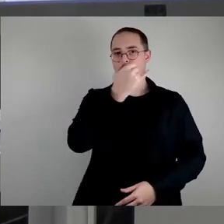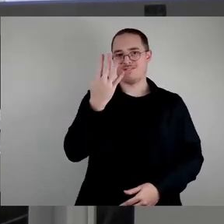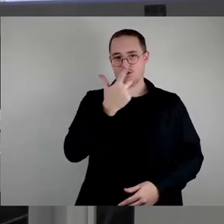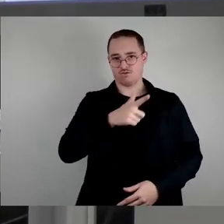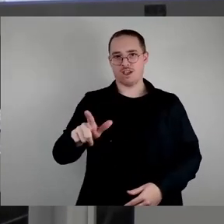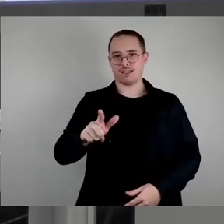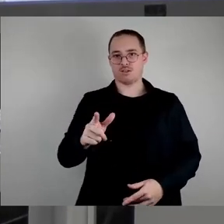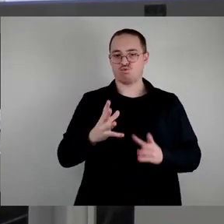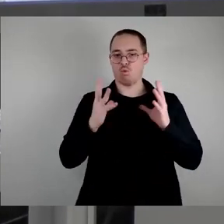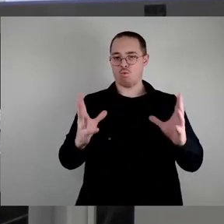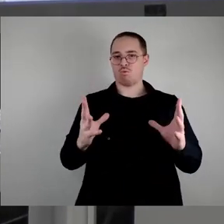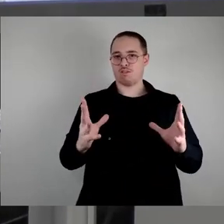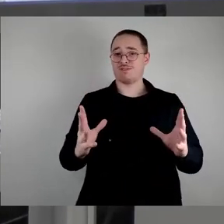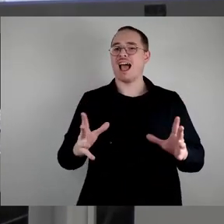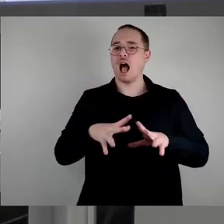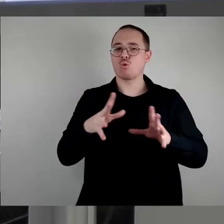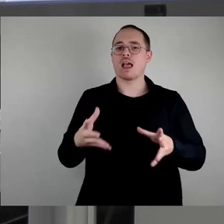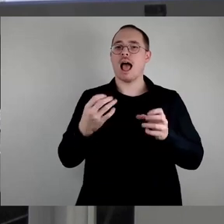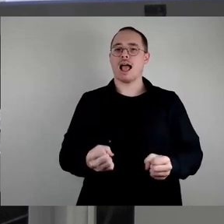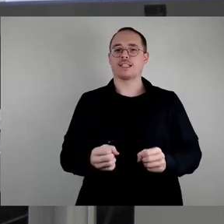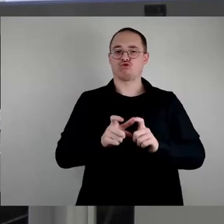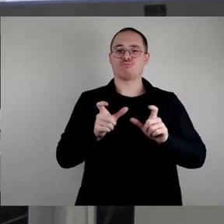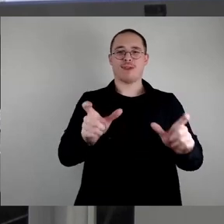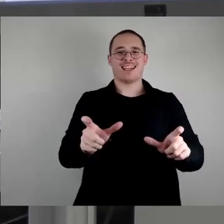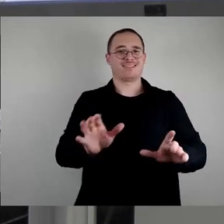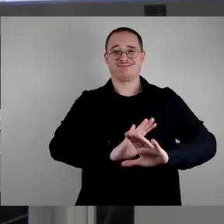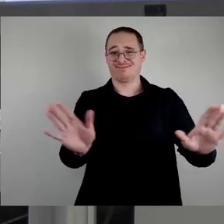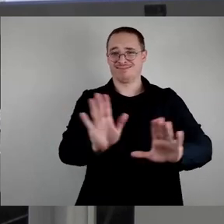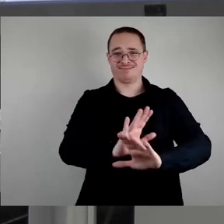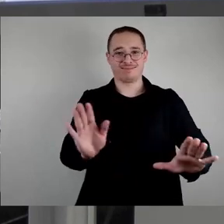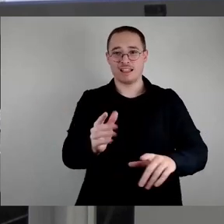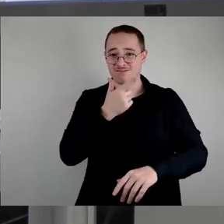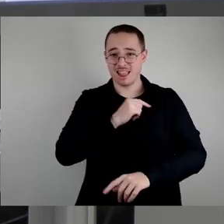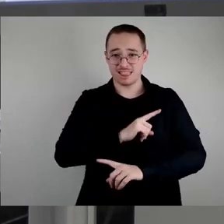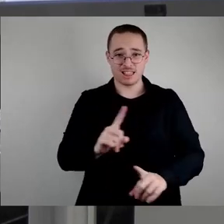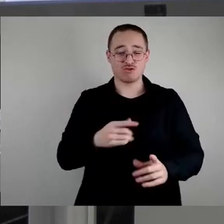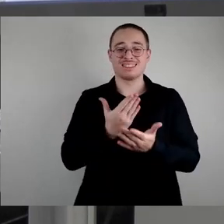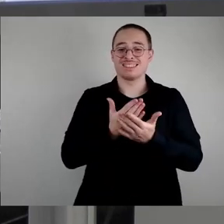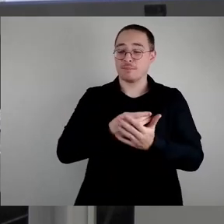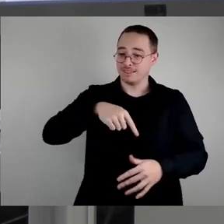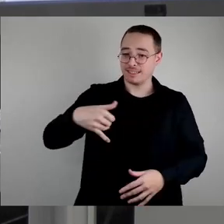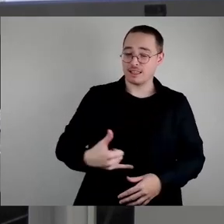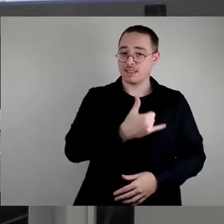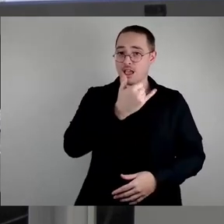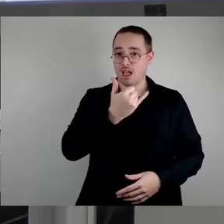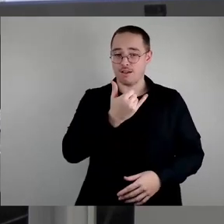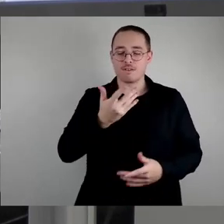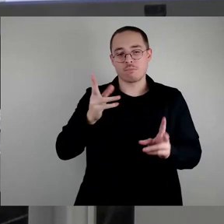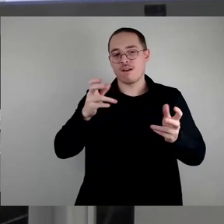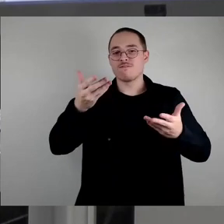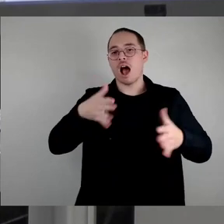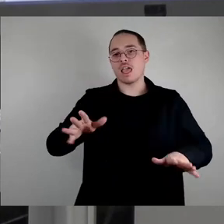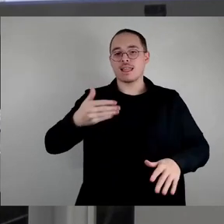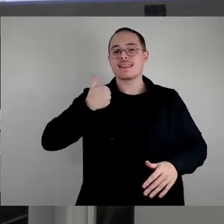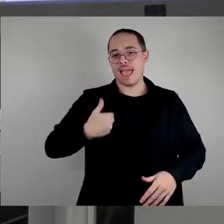eine Haushaltssperre und dass in diesem Jahr eben nicht freie Träger oder andere Bereiche in die